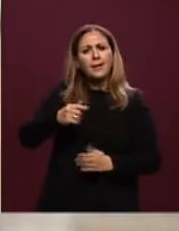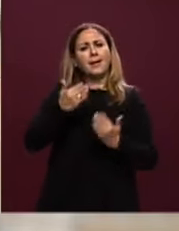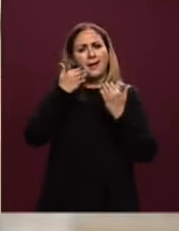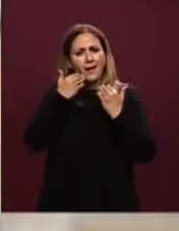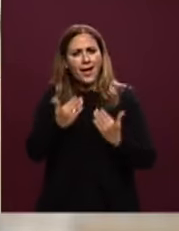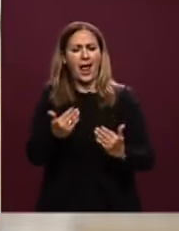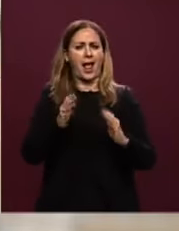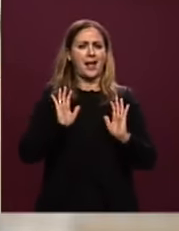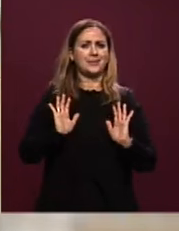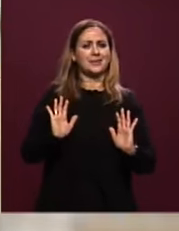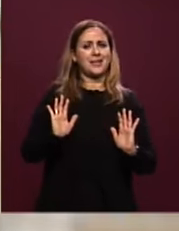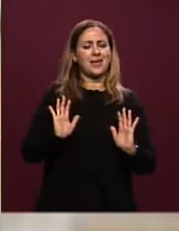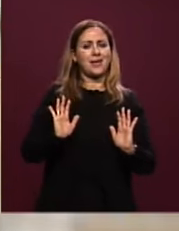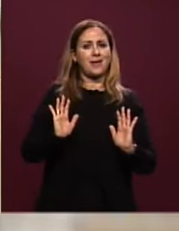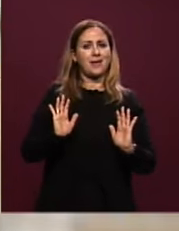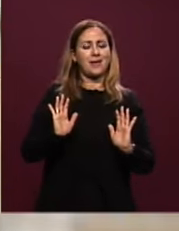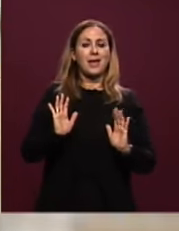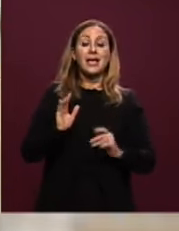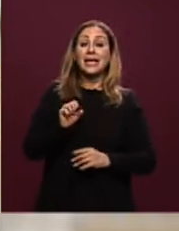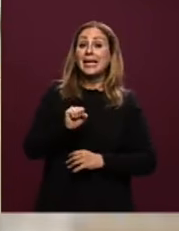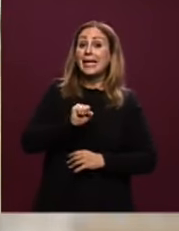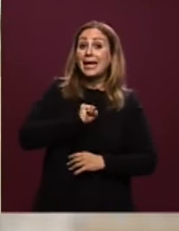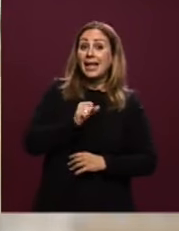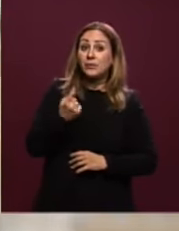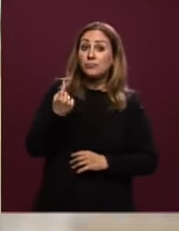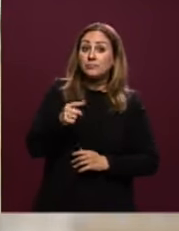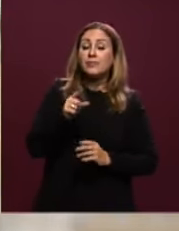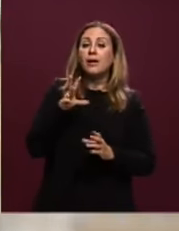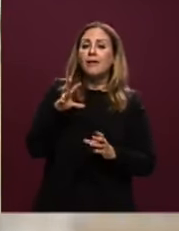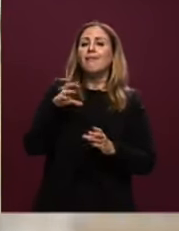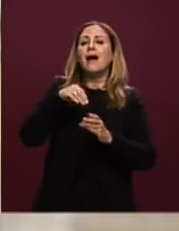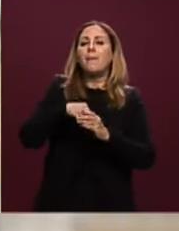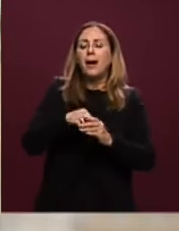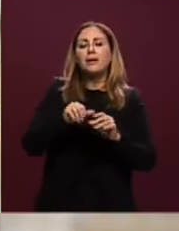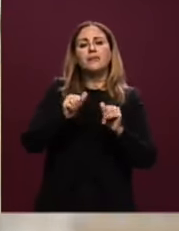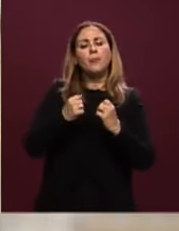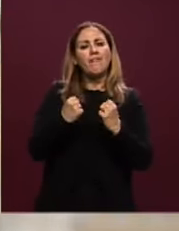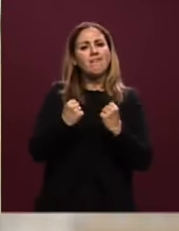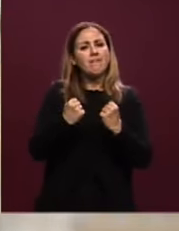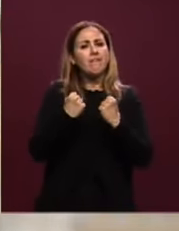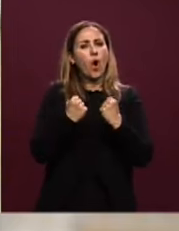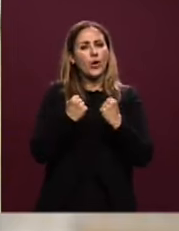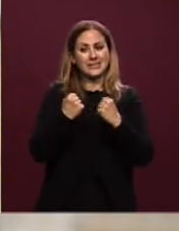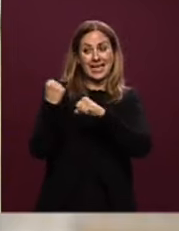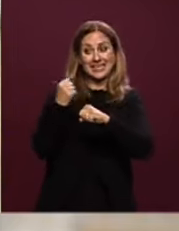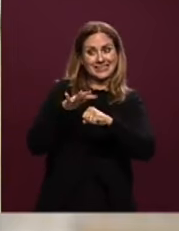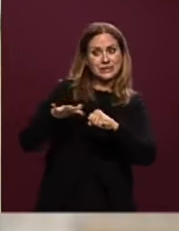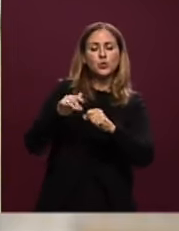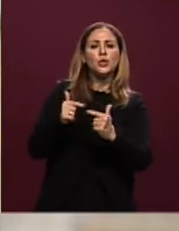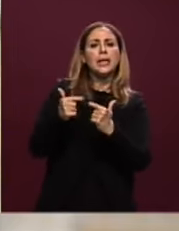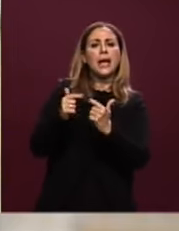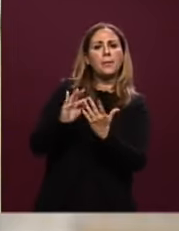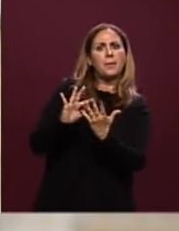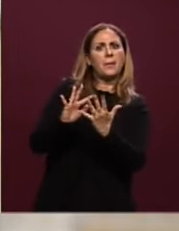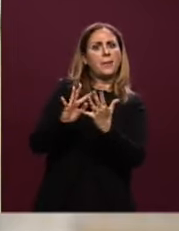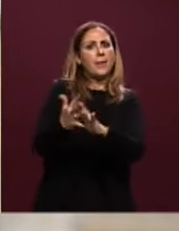parte della forza trasformatrice delle istituzioni e delle assunzioni di responsabilità